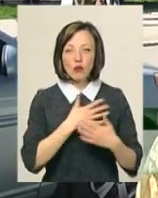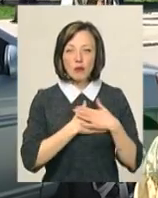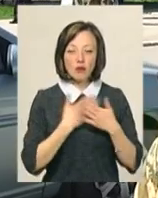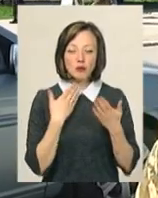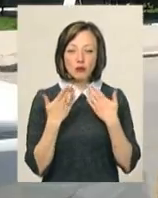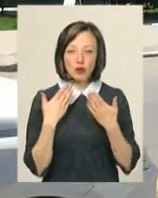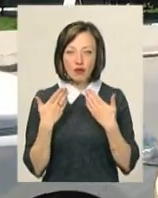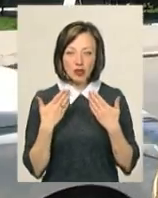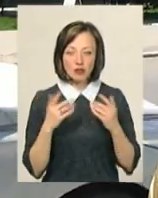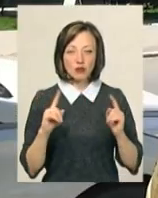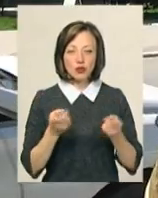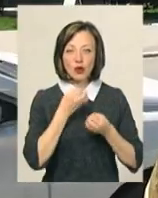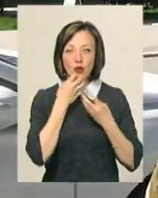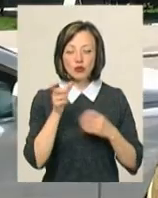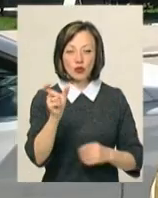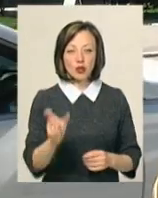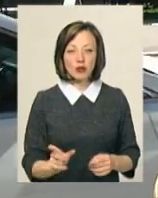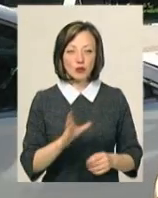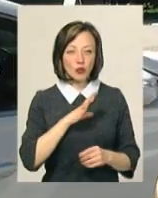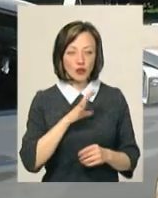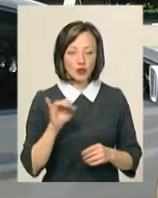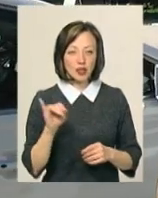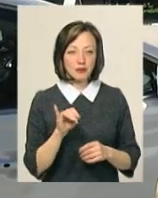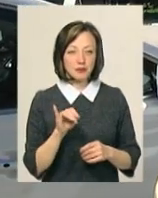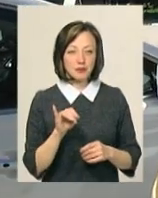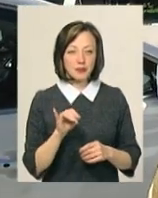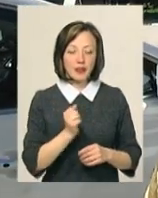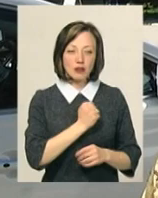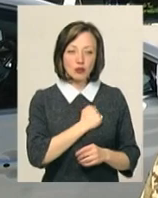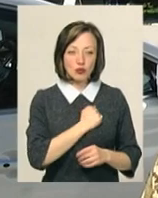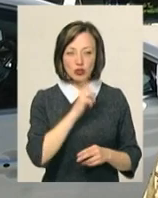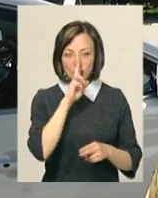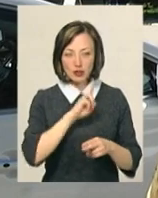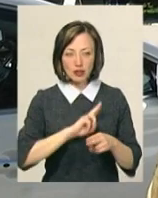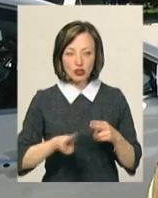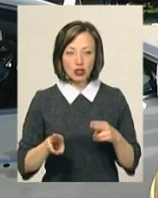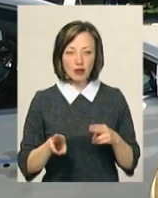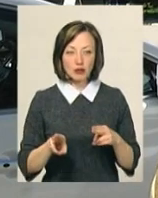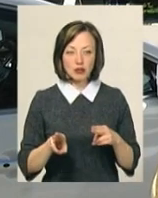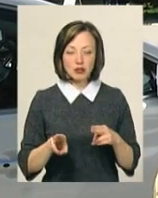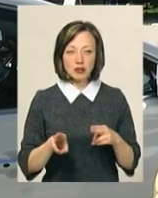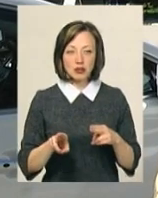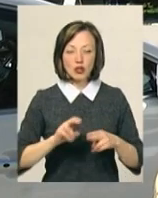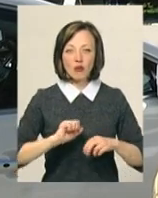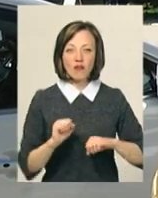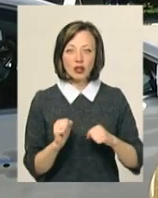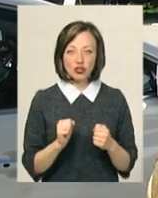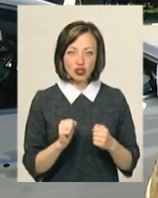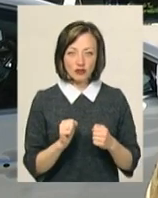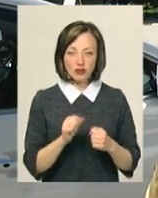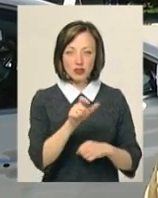поспілкуватися. Дуже був хороший людина і дуже шкода, що втрачаємо товаришів,